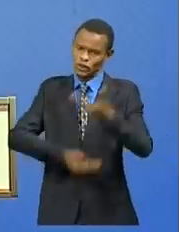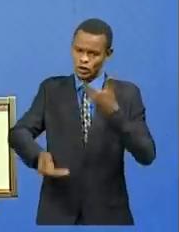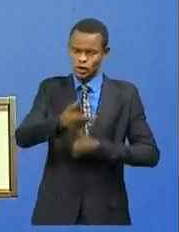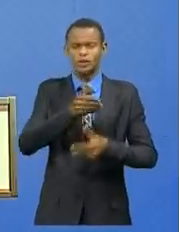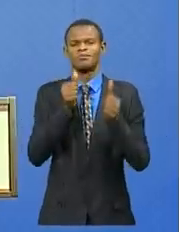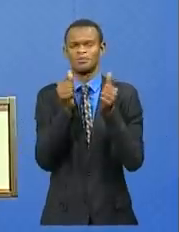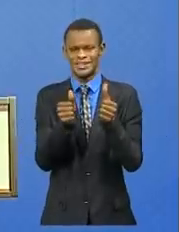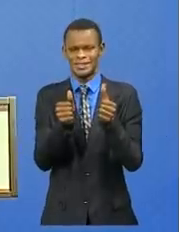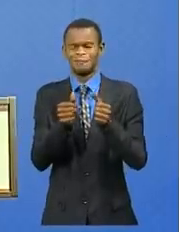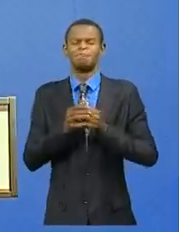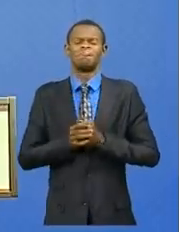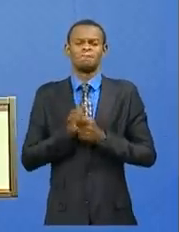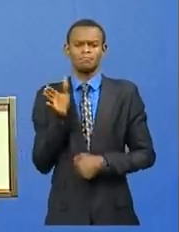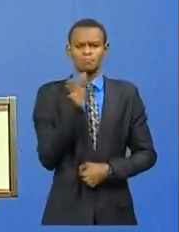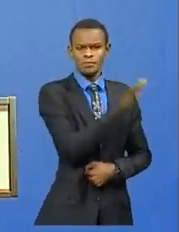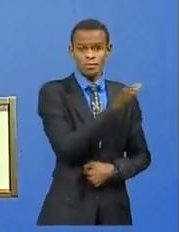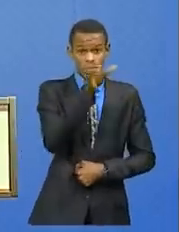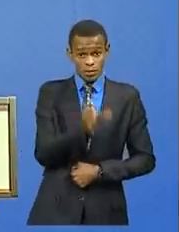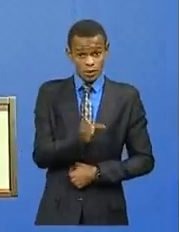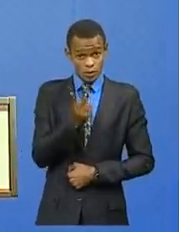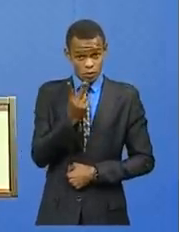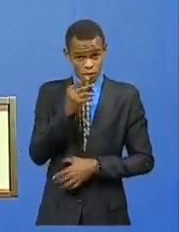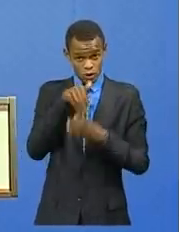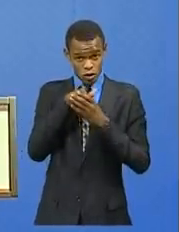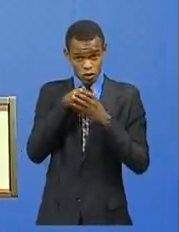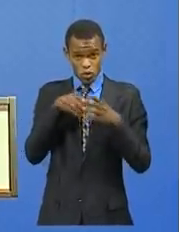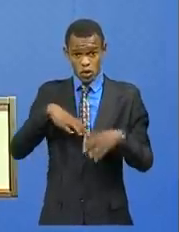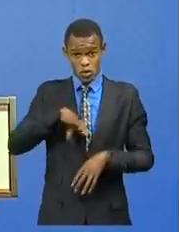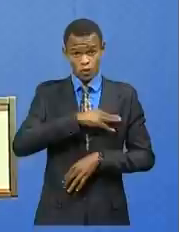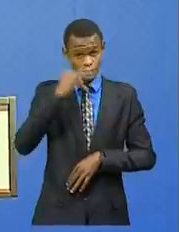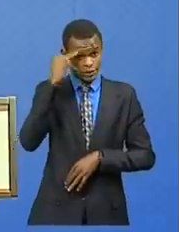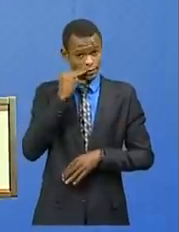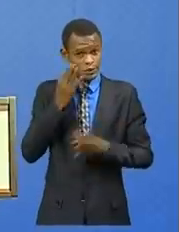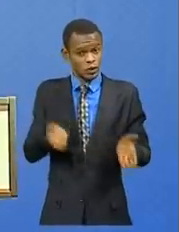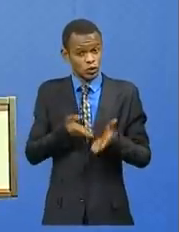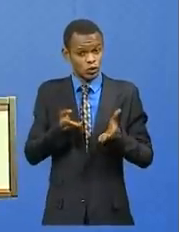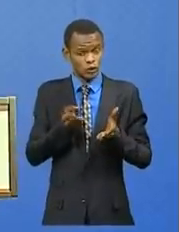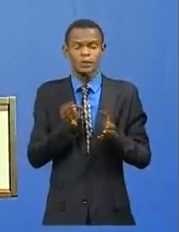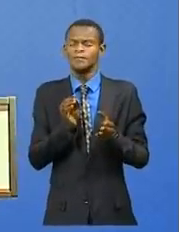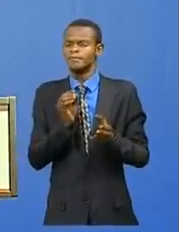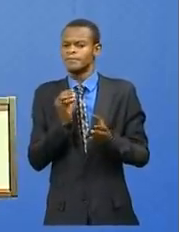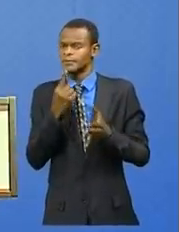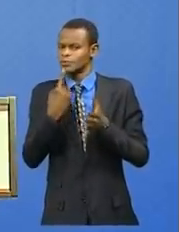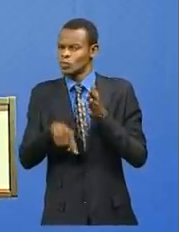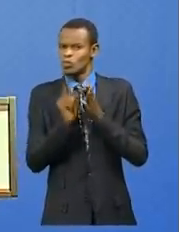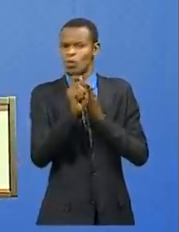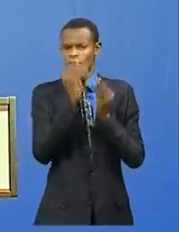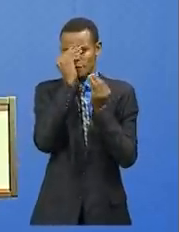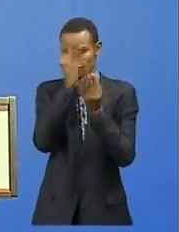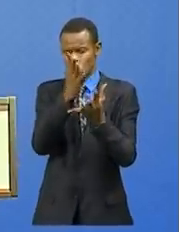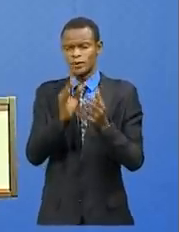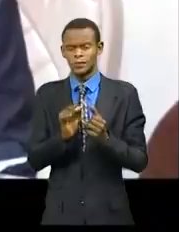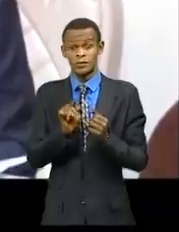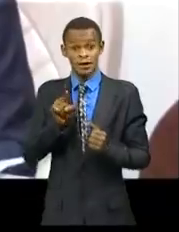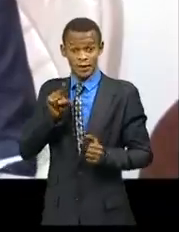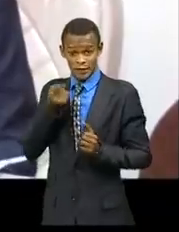Chapitre 2 du Conseil des ministres de ce jour Point d'information Le vice-premier ministre, ministre de l